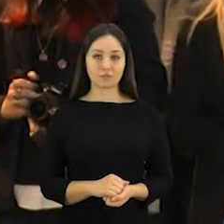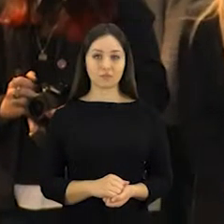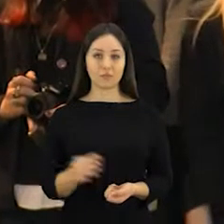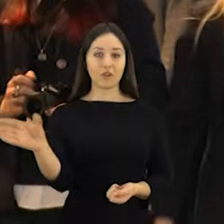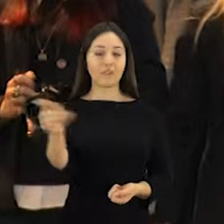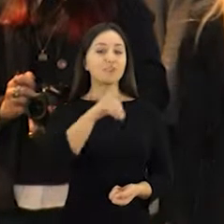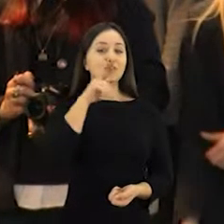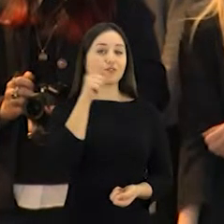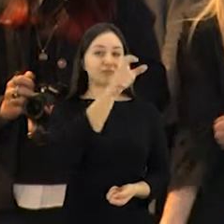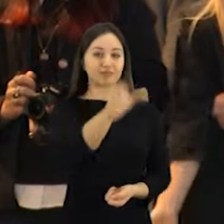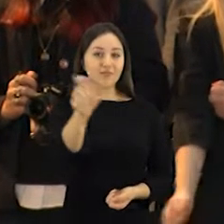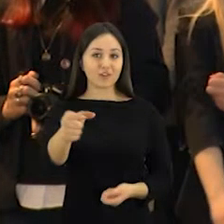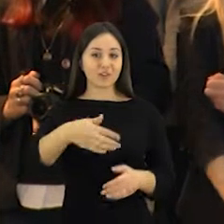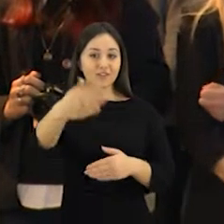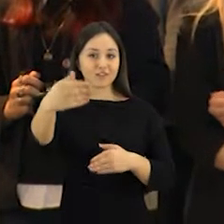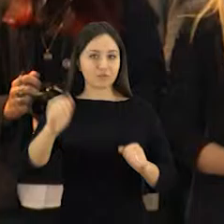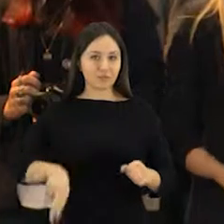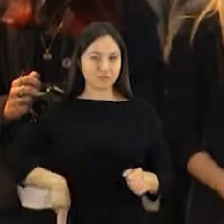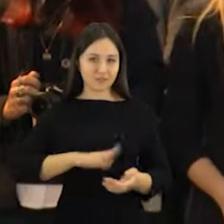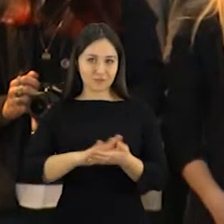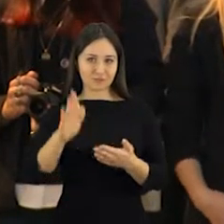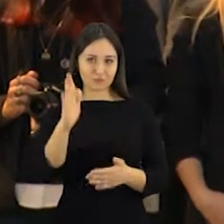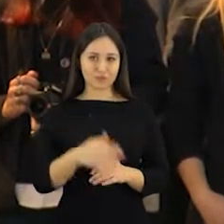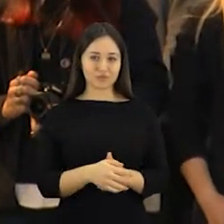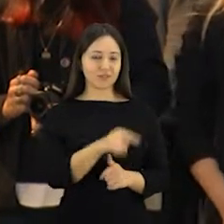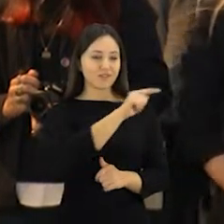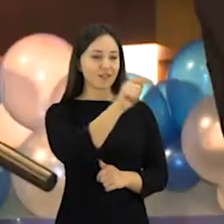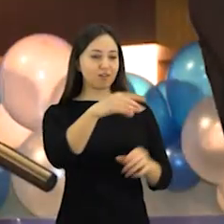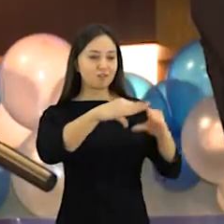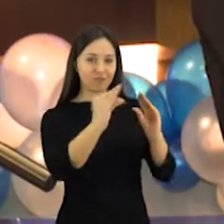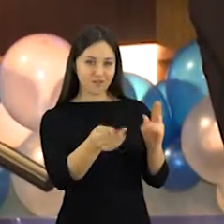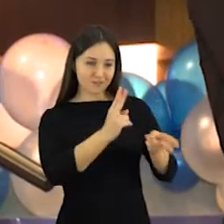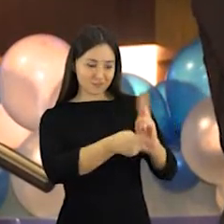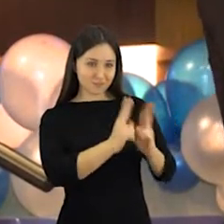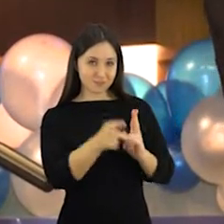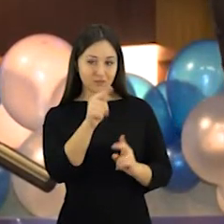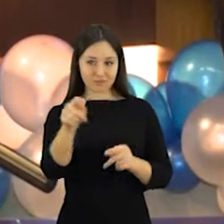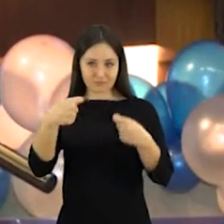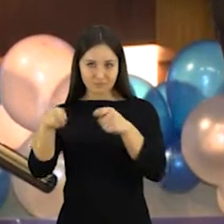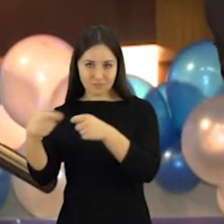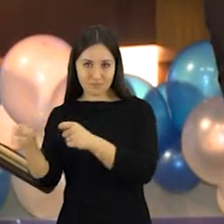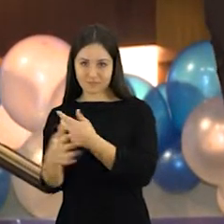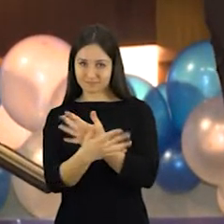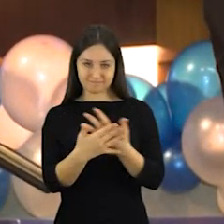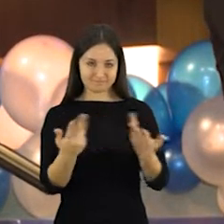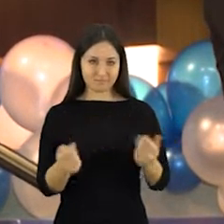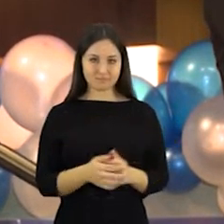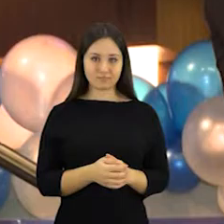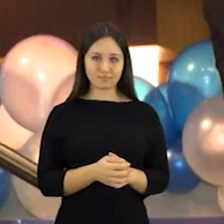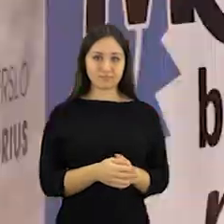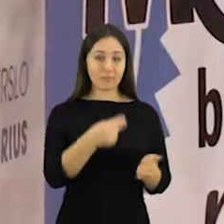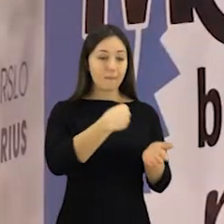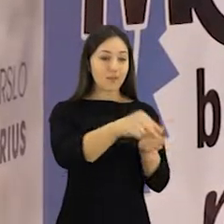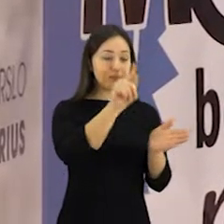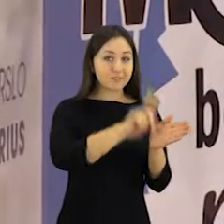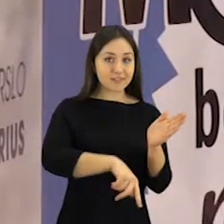Šie jaunuoliai galbūt busimi darbdaviai. Jie jau mokyklos suolejamėsi verslo. Kas bandelės kepa, kas sausinės gamina, o kas prekiauja.